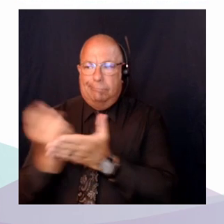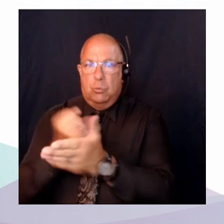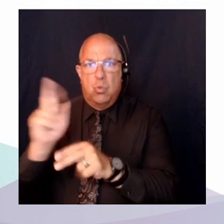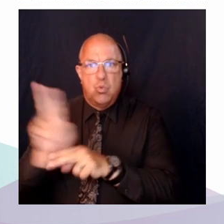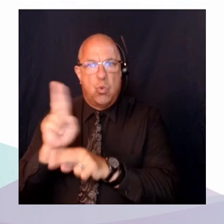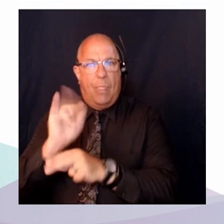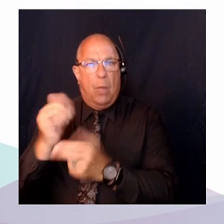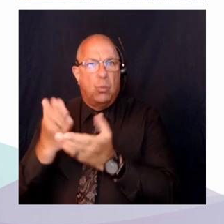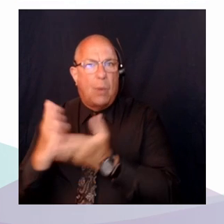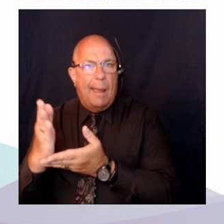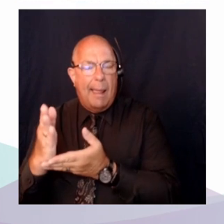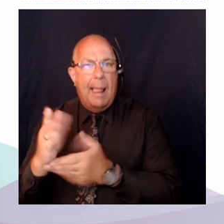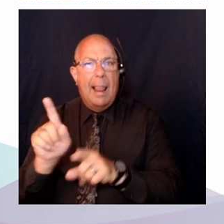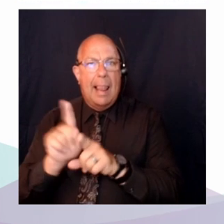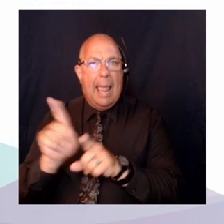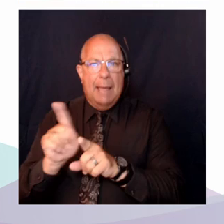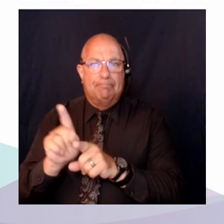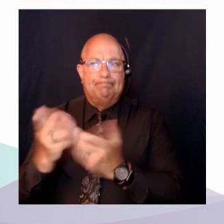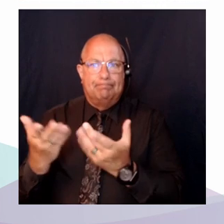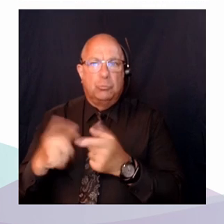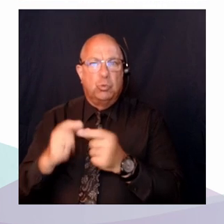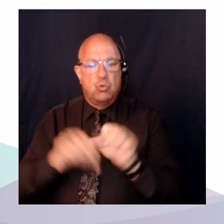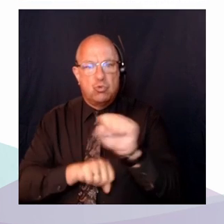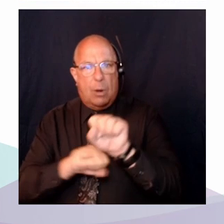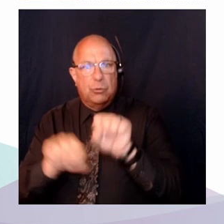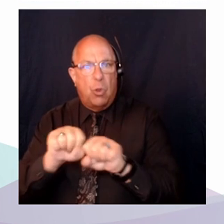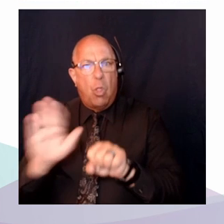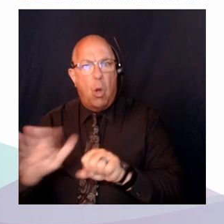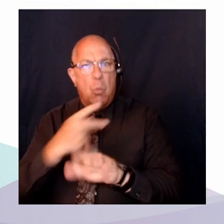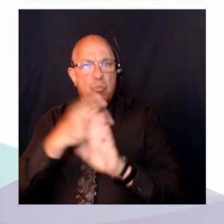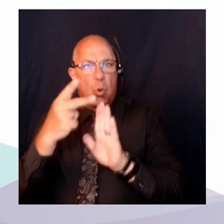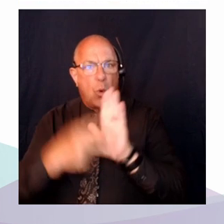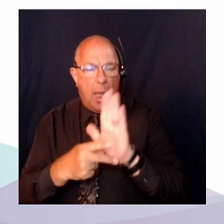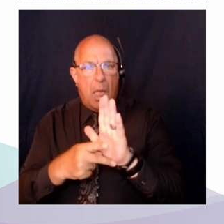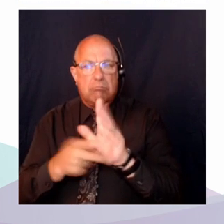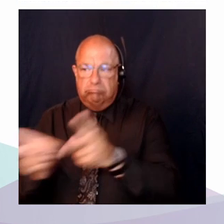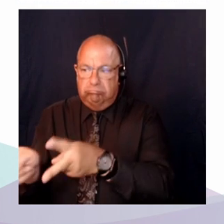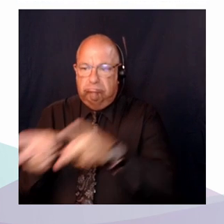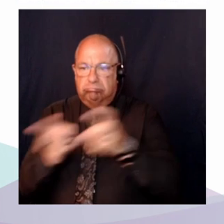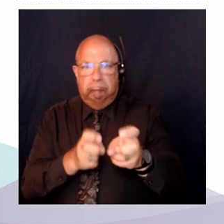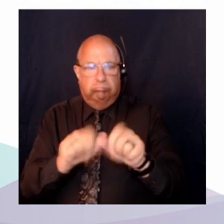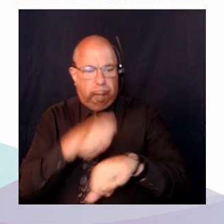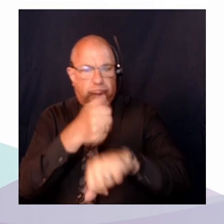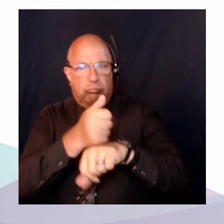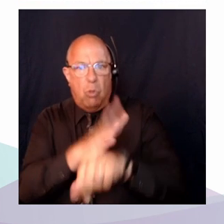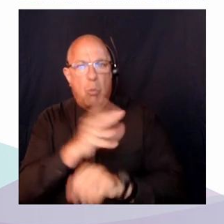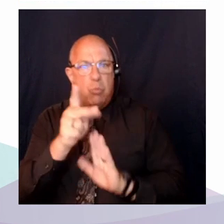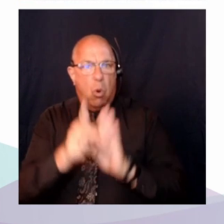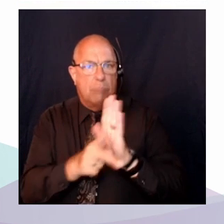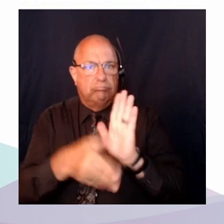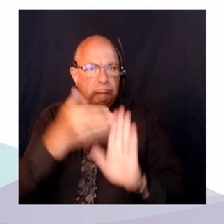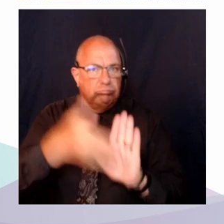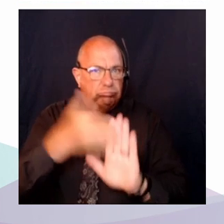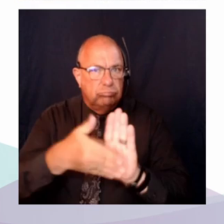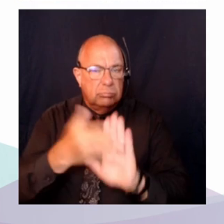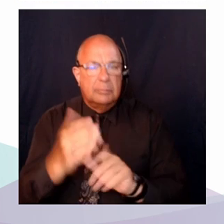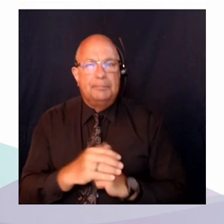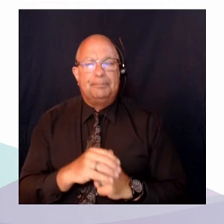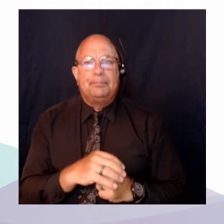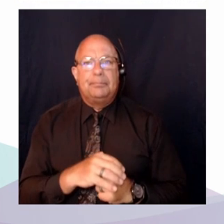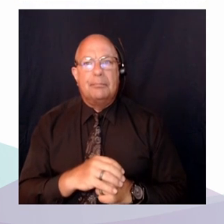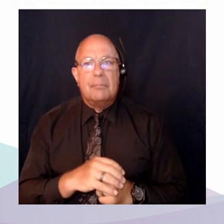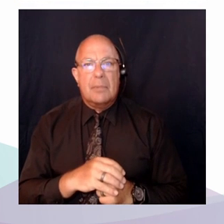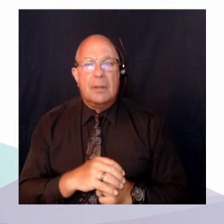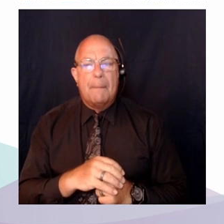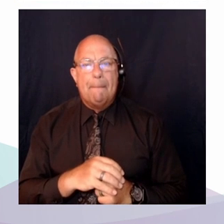leur action et pour, au final, donner vie, j'ai envie de dire, in concreto aux droits économiques, sociaux et culturels.